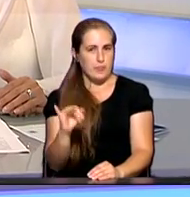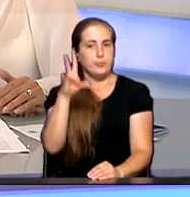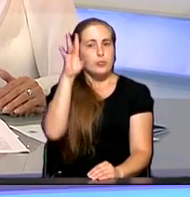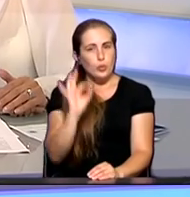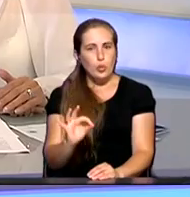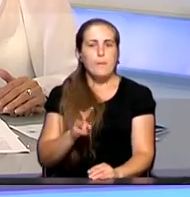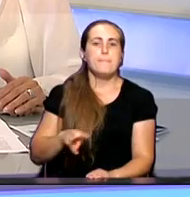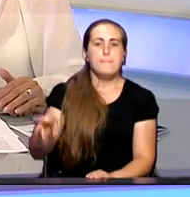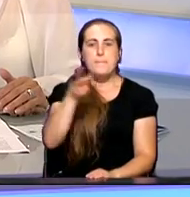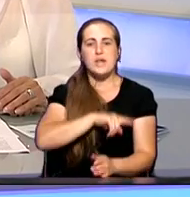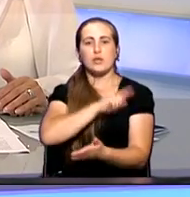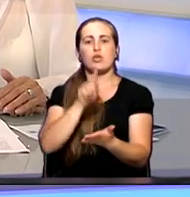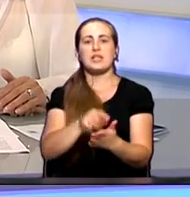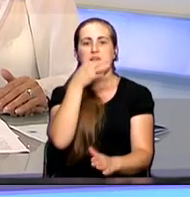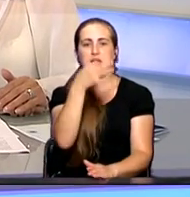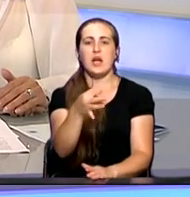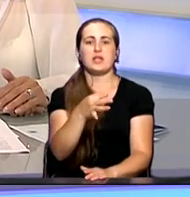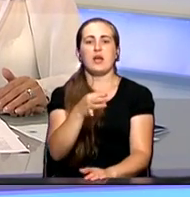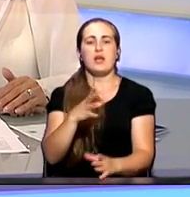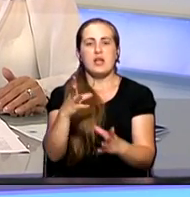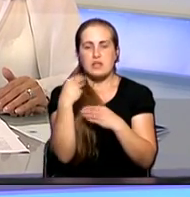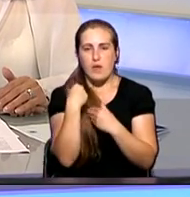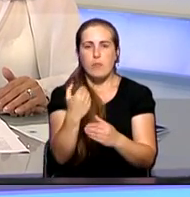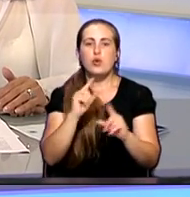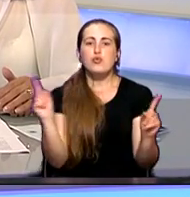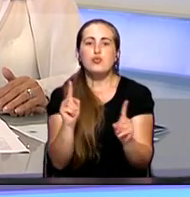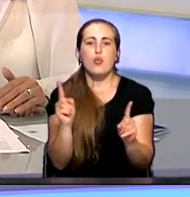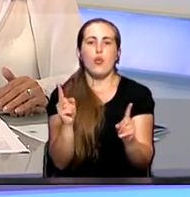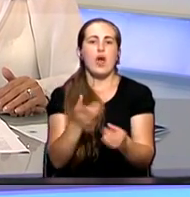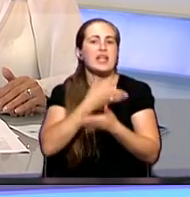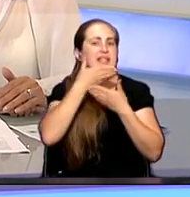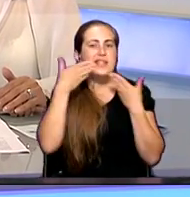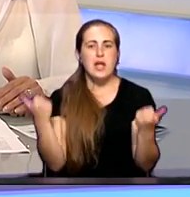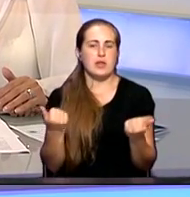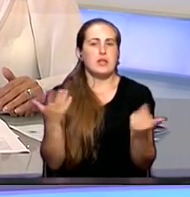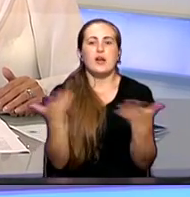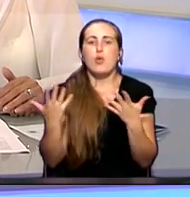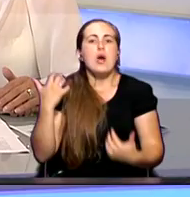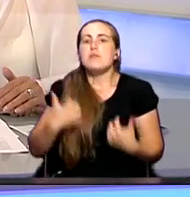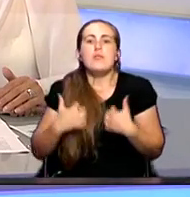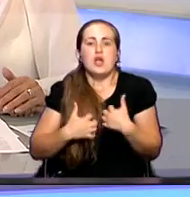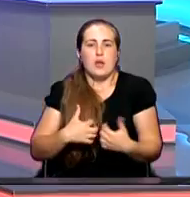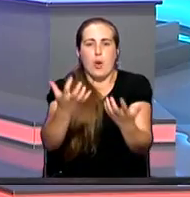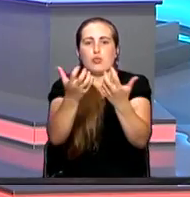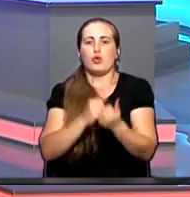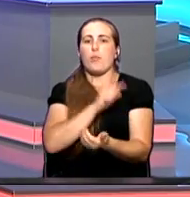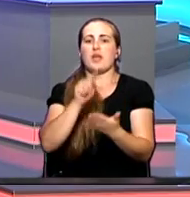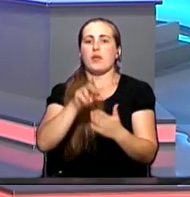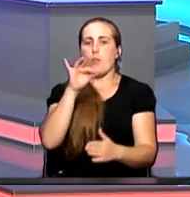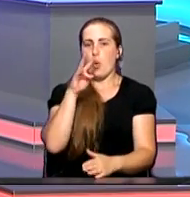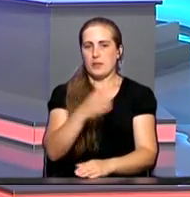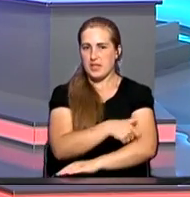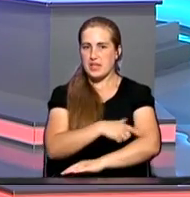должны сказать с вами о том, что нет никакой спешки в получении полиса обязательного медицинского